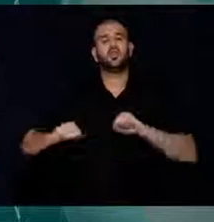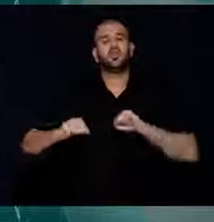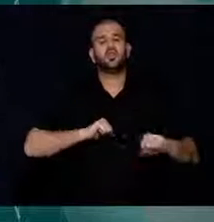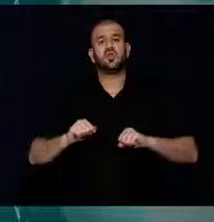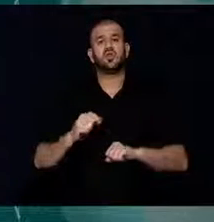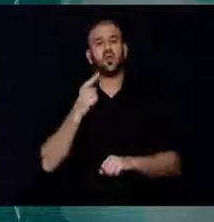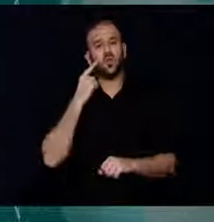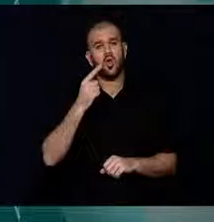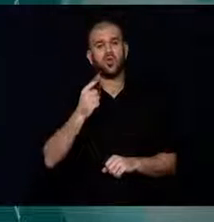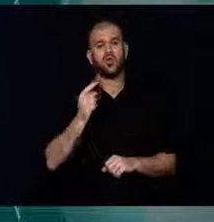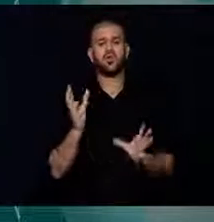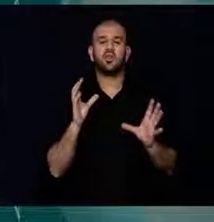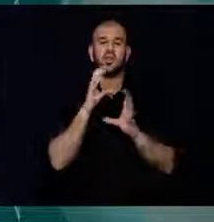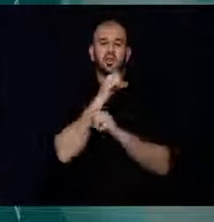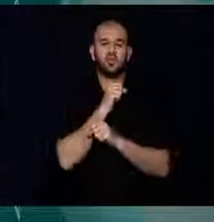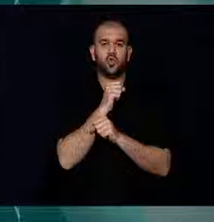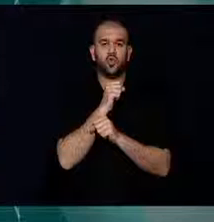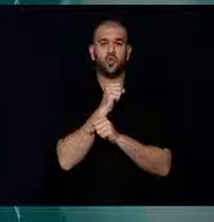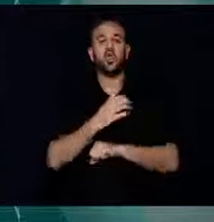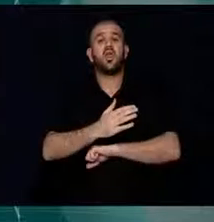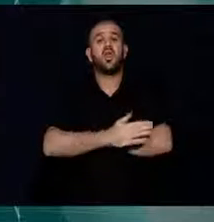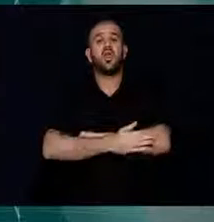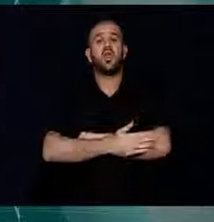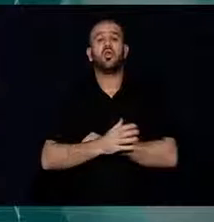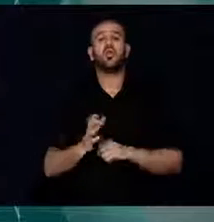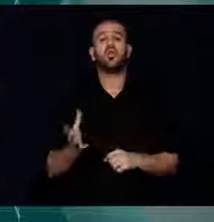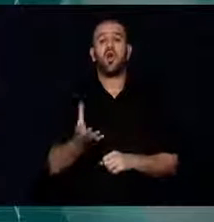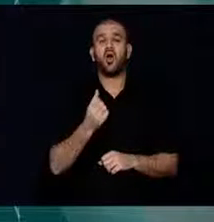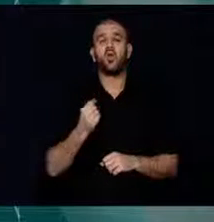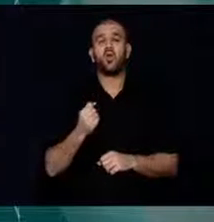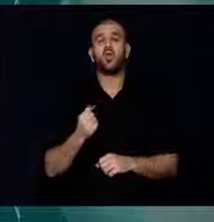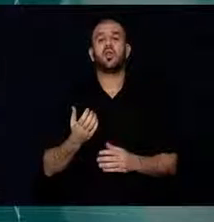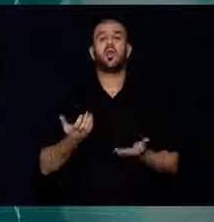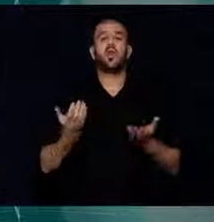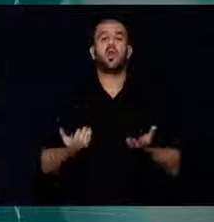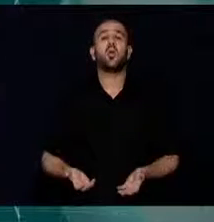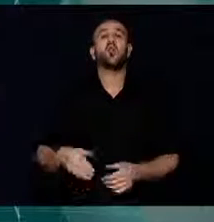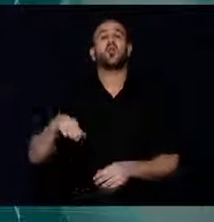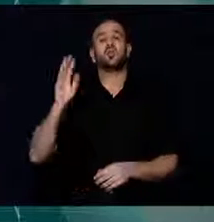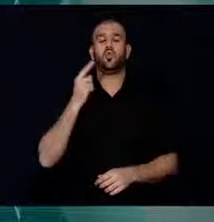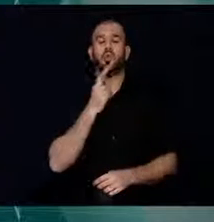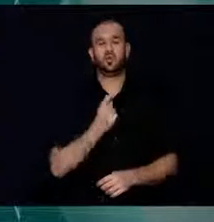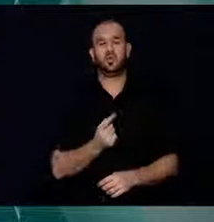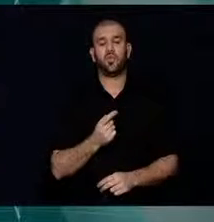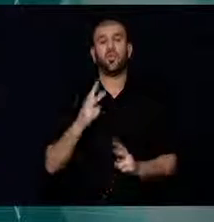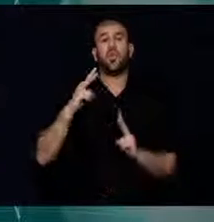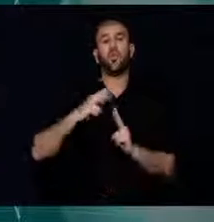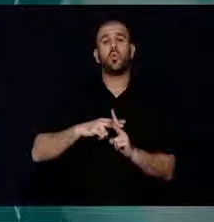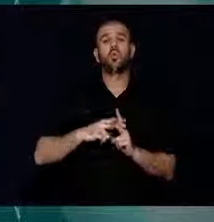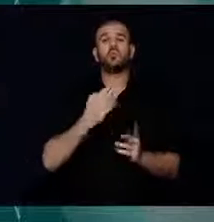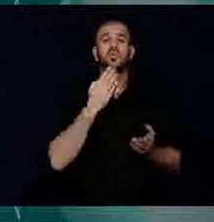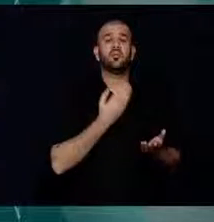almayı kabul etmiyor, Dedi. Polise bildirimde bulunan kadınların